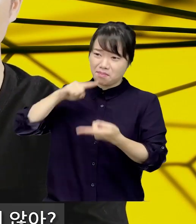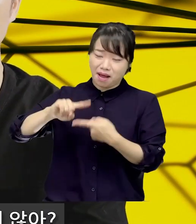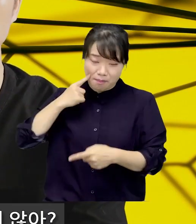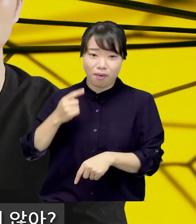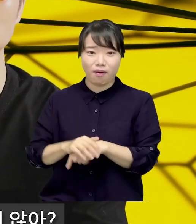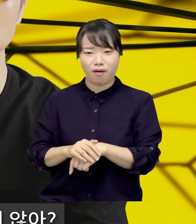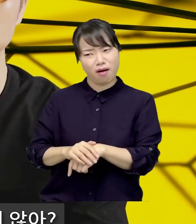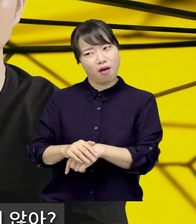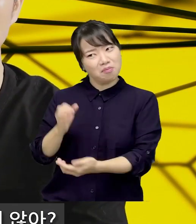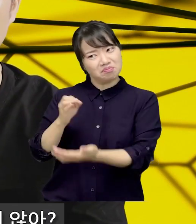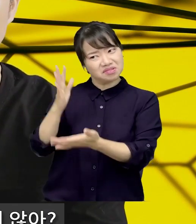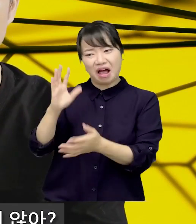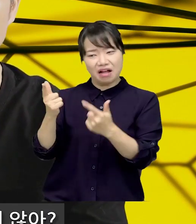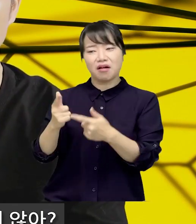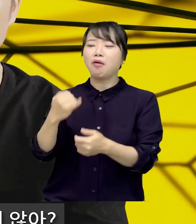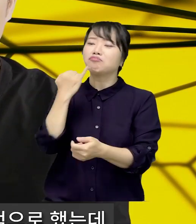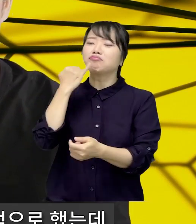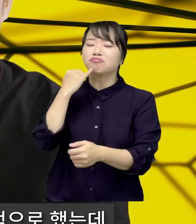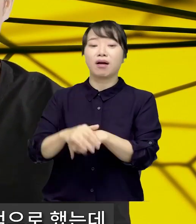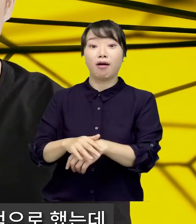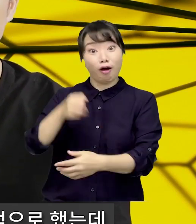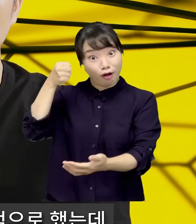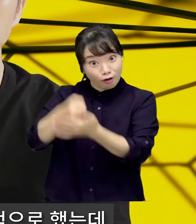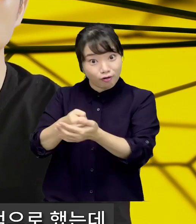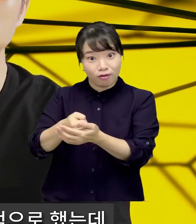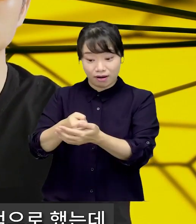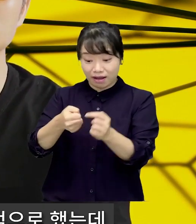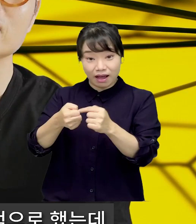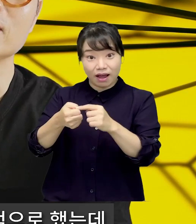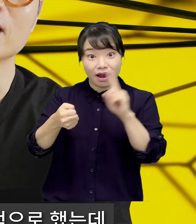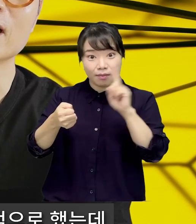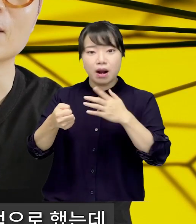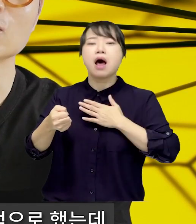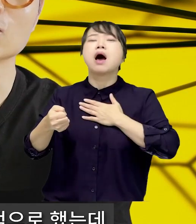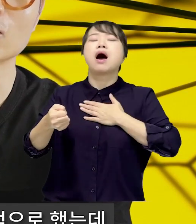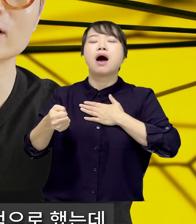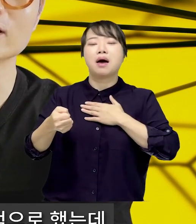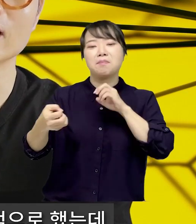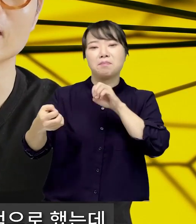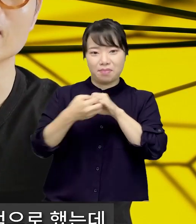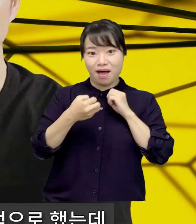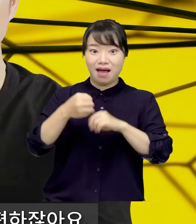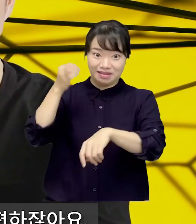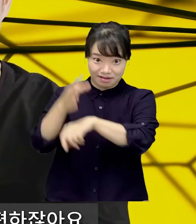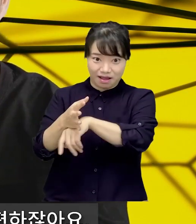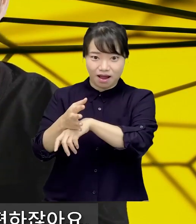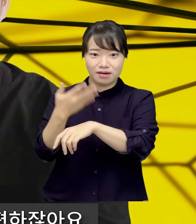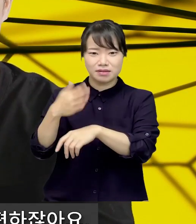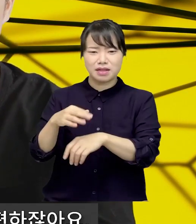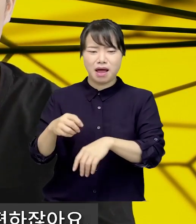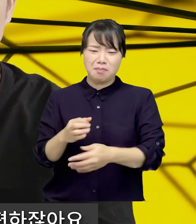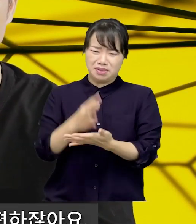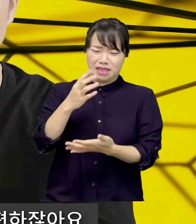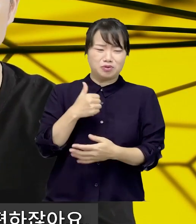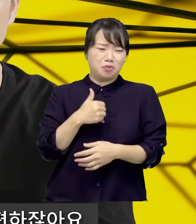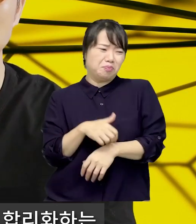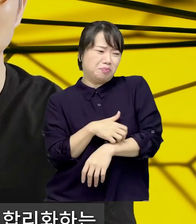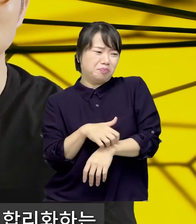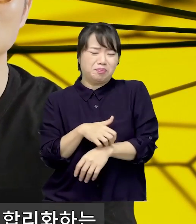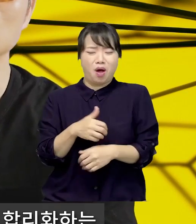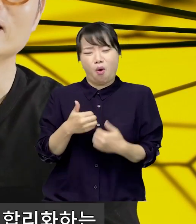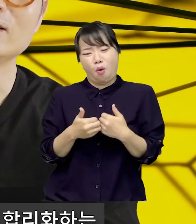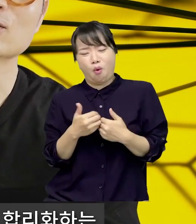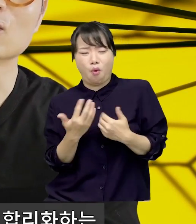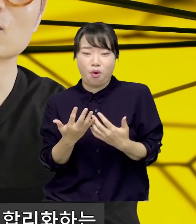그럼 결코 이거 비싼 거 아니지 않아? 결론적으로 결정은 제가 감성적으로 했는데 비싼 걸 샀으니까 마음이 불편하잖아요.